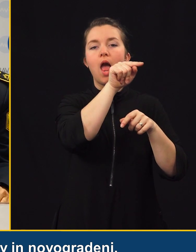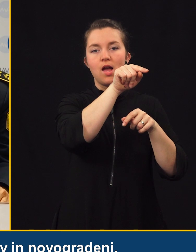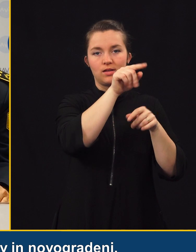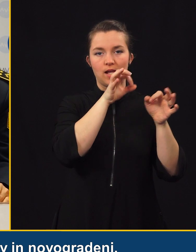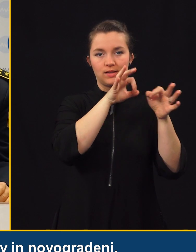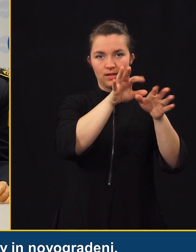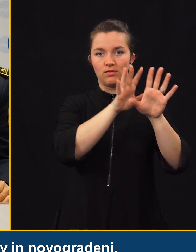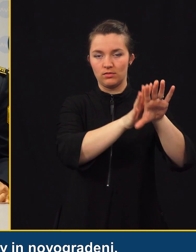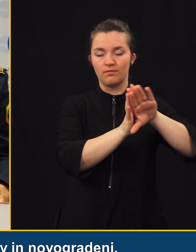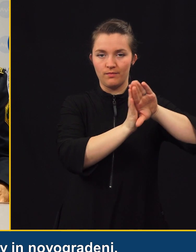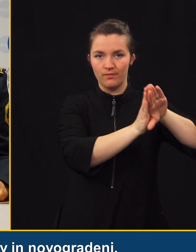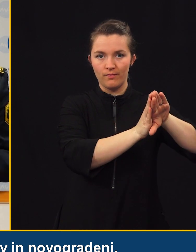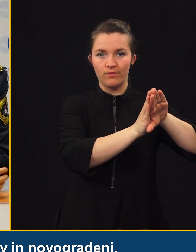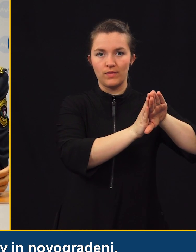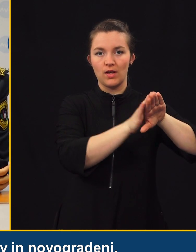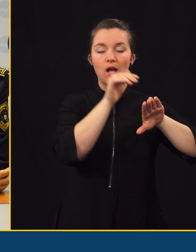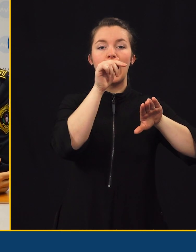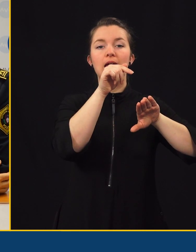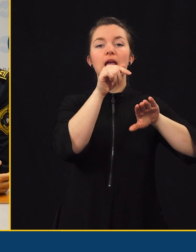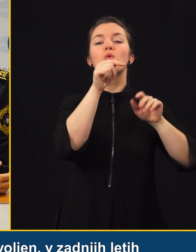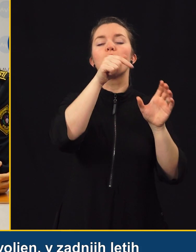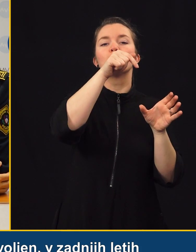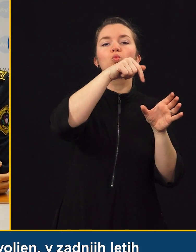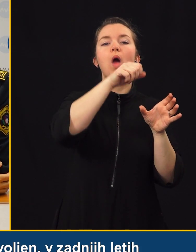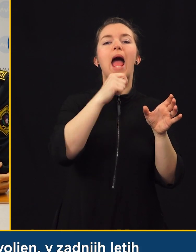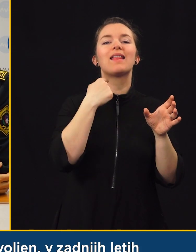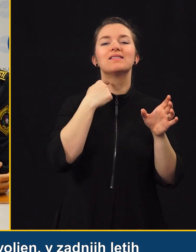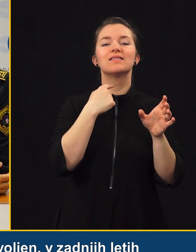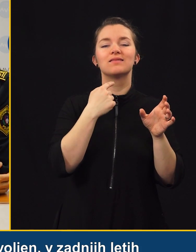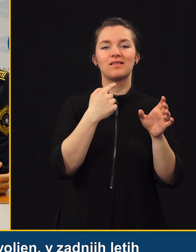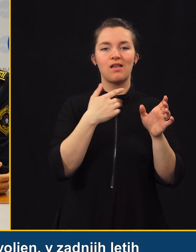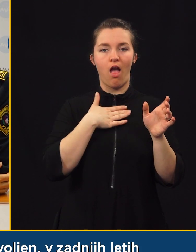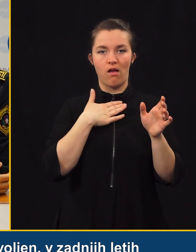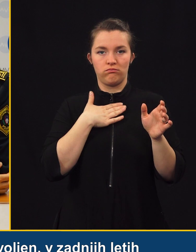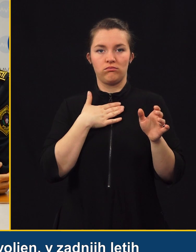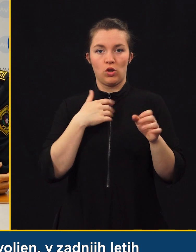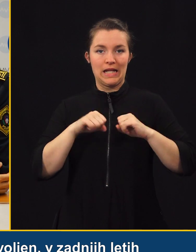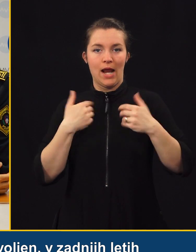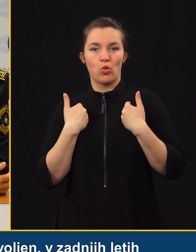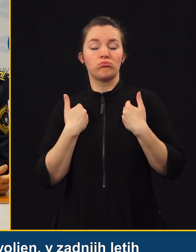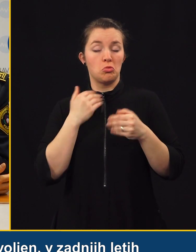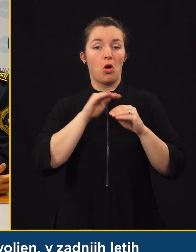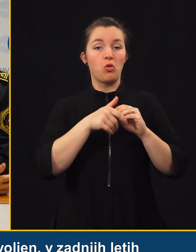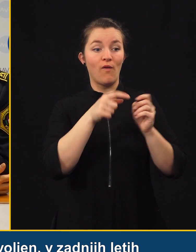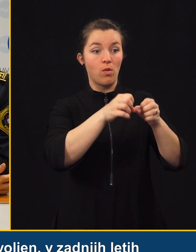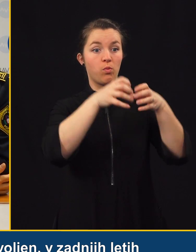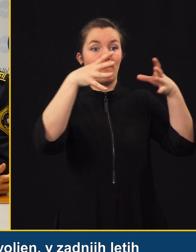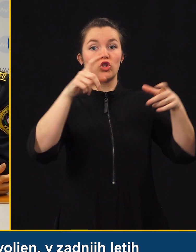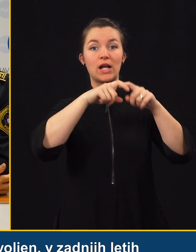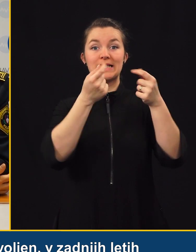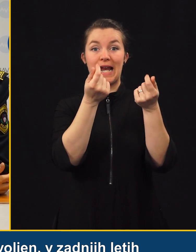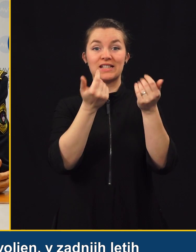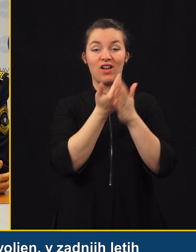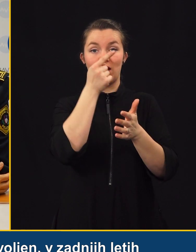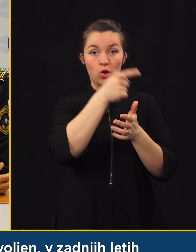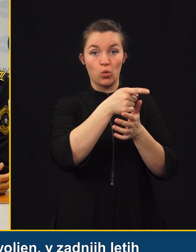infrastrukture in v tem delu sem kot direktor agencije zadovoljen, da se v zadnjih letih povečala so sredstva za to in